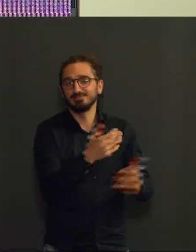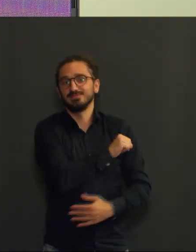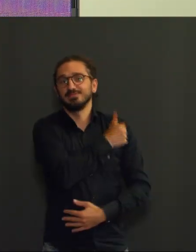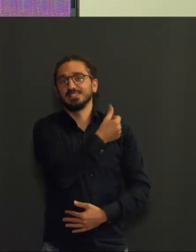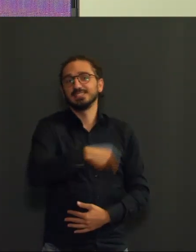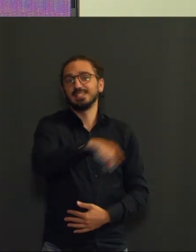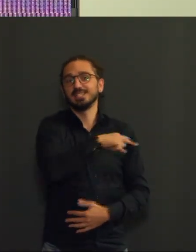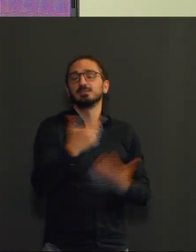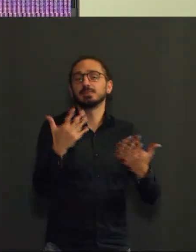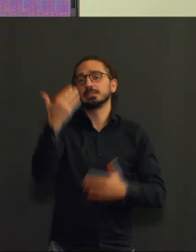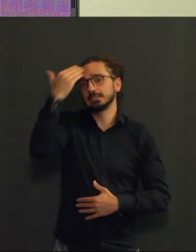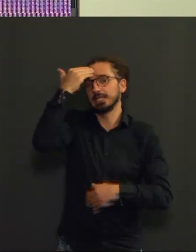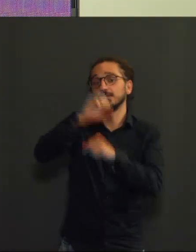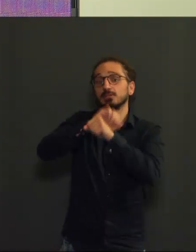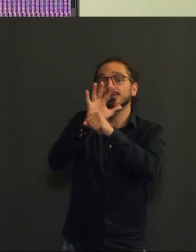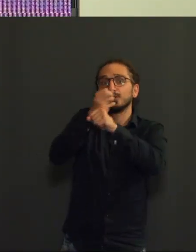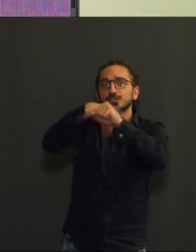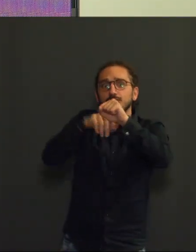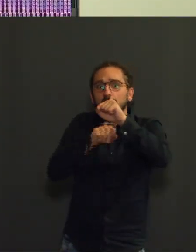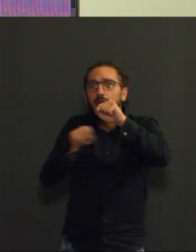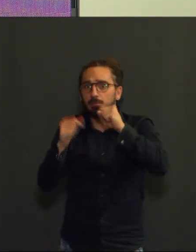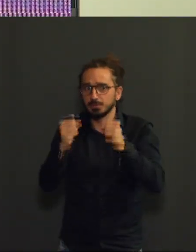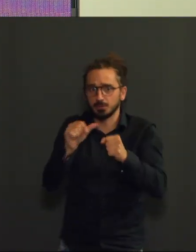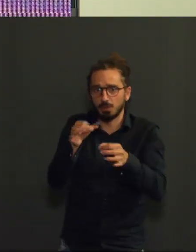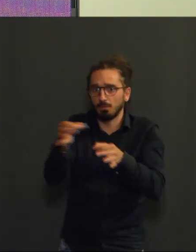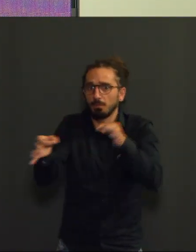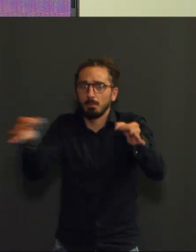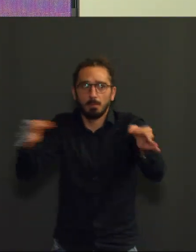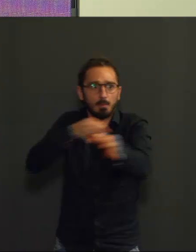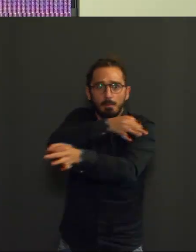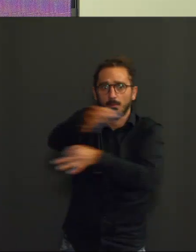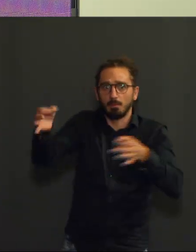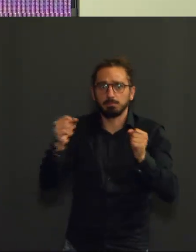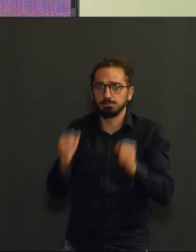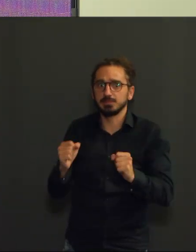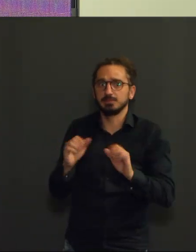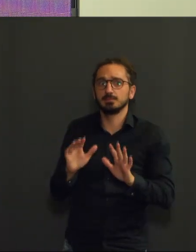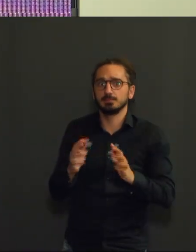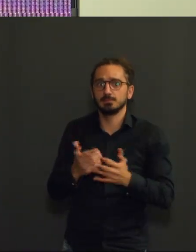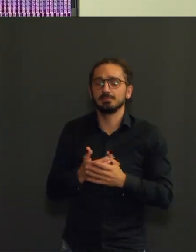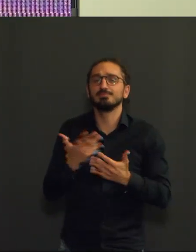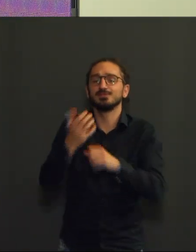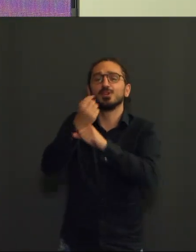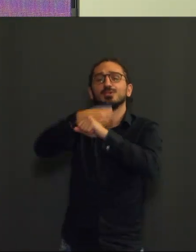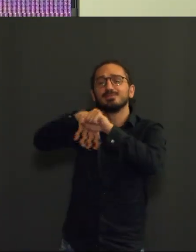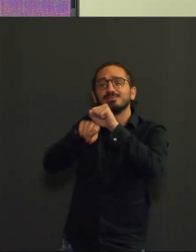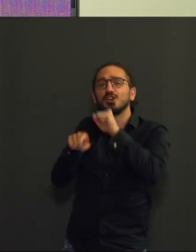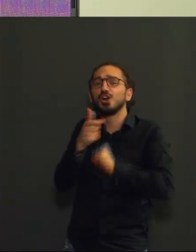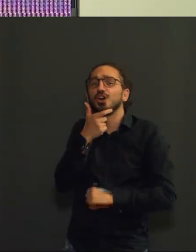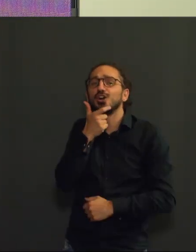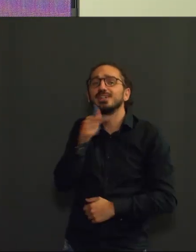dans notre pays, même si actuellement, le variant anglais qui ne pose guère de problèmes occupe à peu près 90% des nouvelles